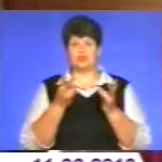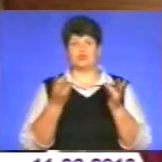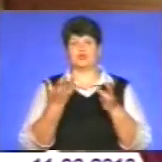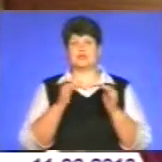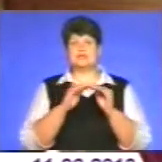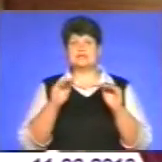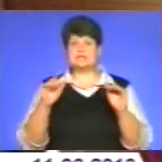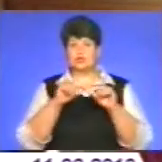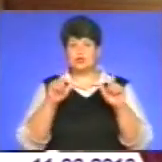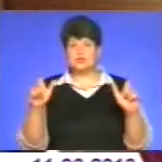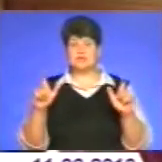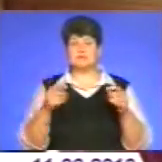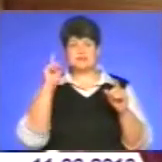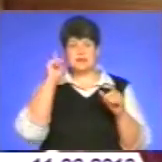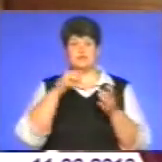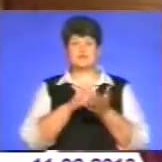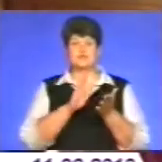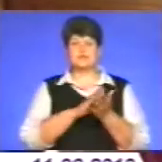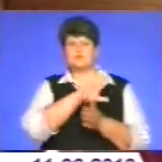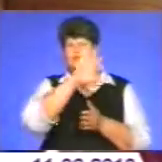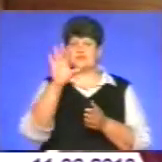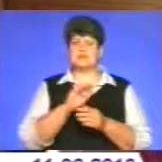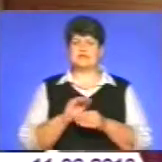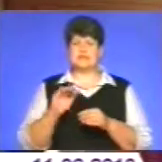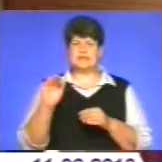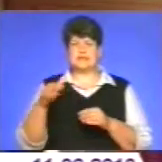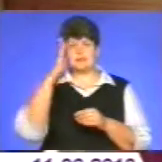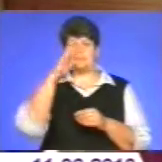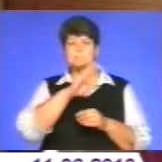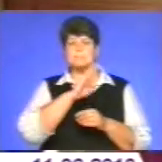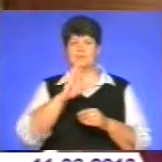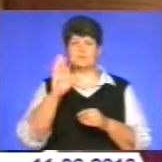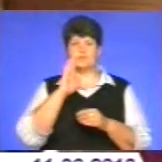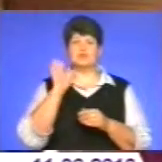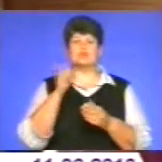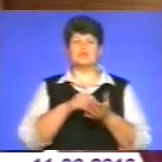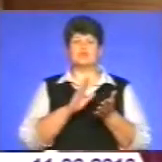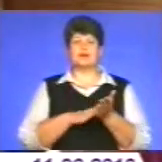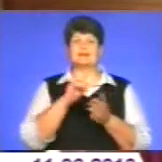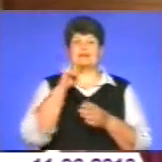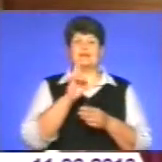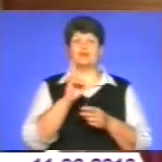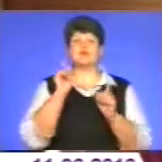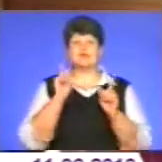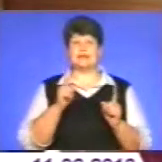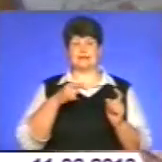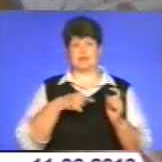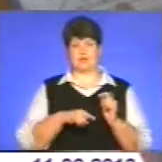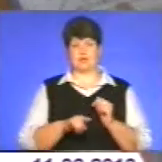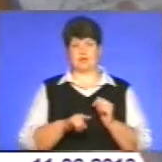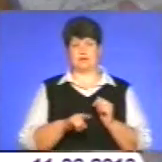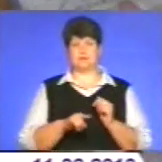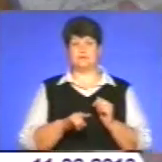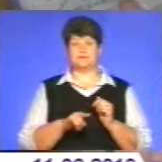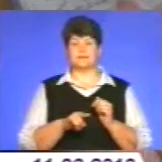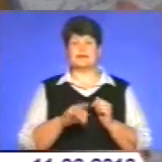Тому що ви знаєте, що будуть реєструватися всі дітки, батьки, вірніше, будуть реєструвати всіх дітей, навіть тих, які тільки народилися. Сайт